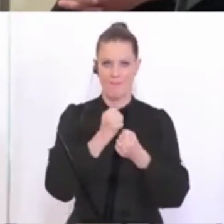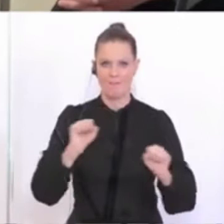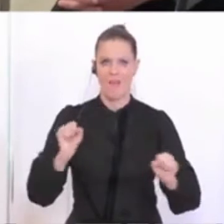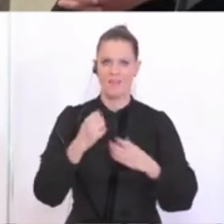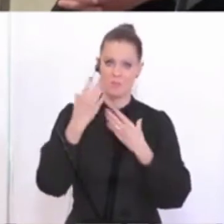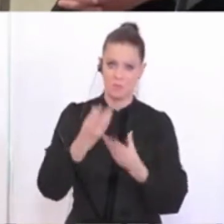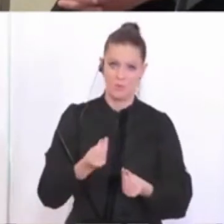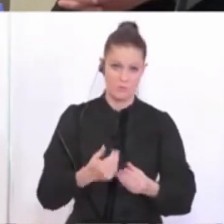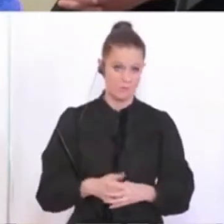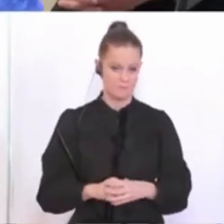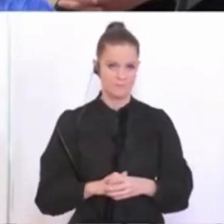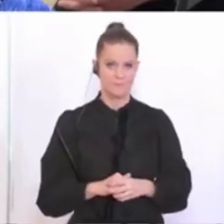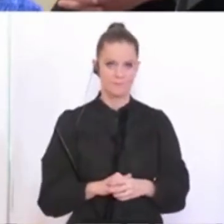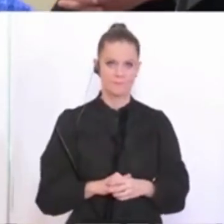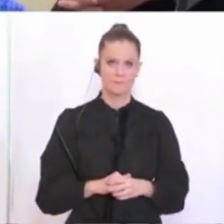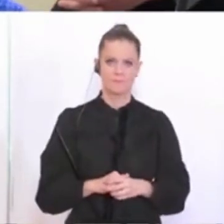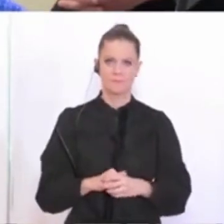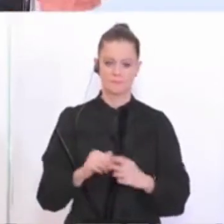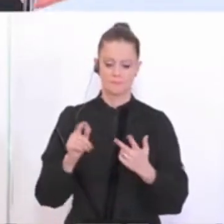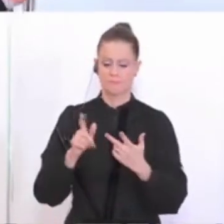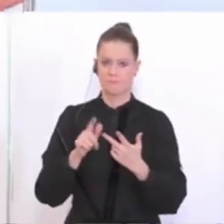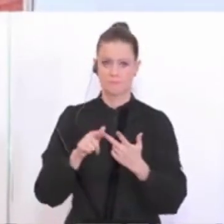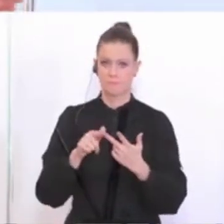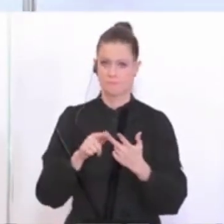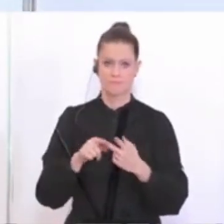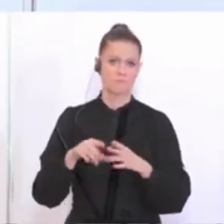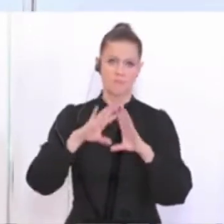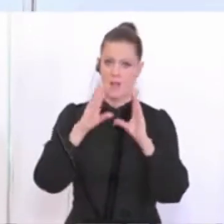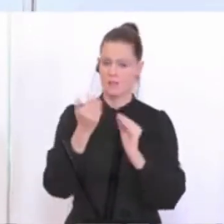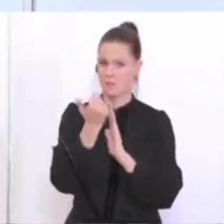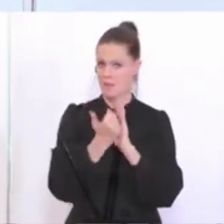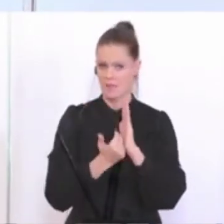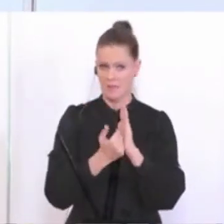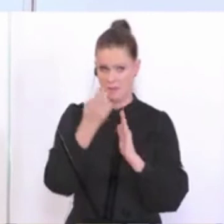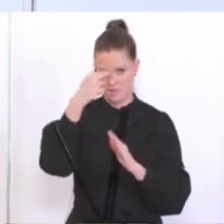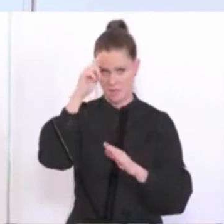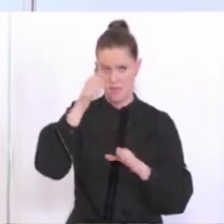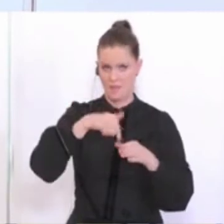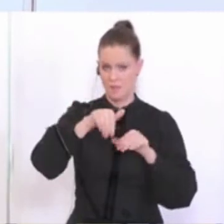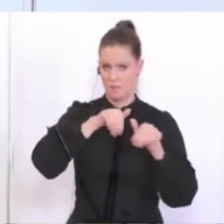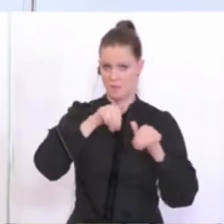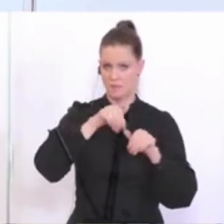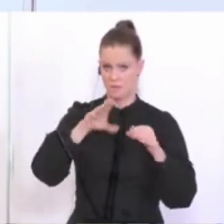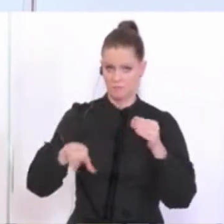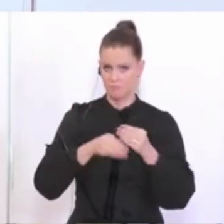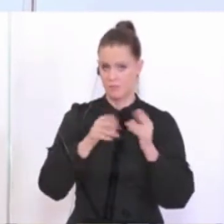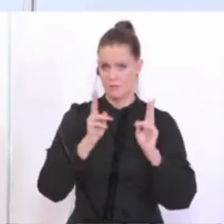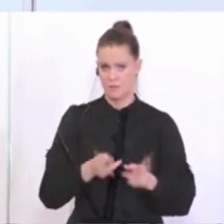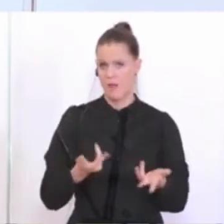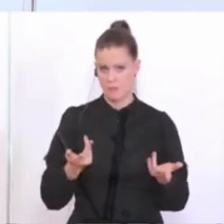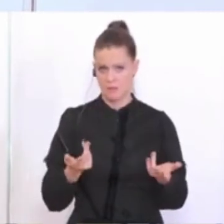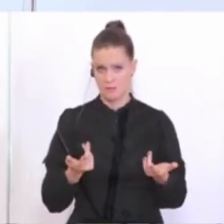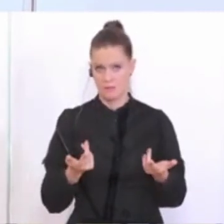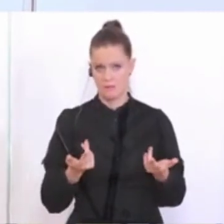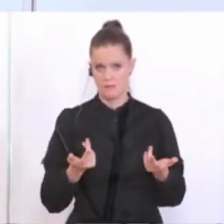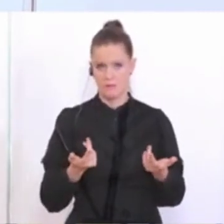eventuell hätten? Ja, zum Letzten zuerst. Das wird sich an allgemeinen Regeln, da kann sich ja der Innenminister beteiligen, vielleicht orientieren